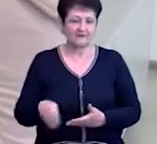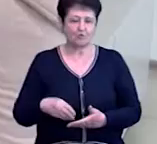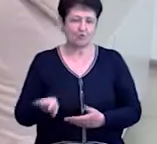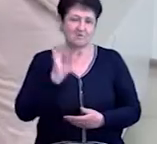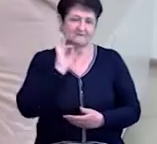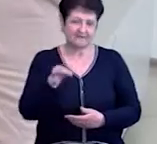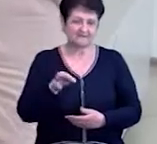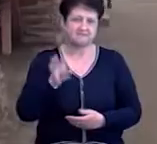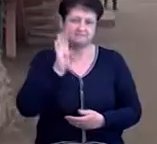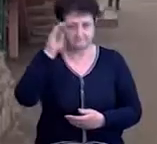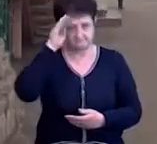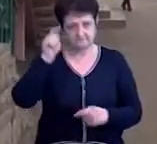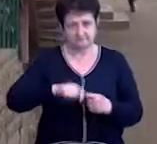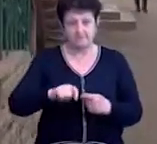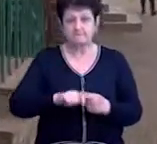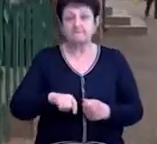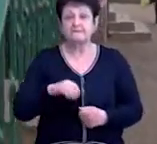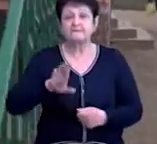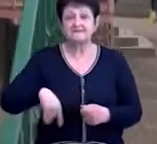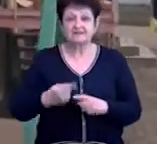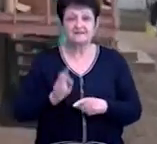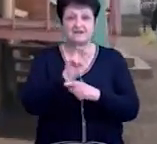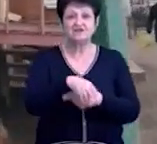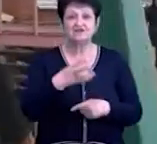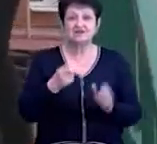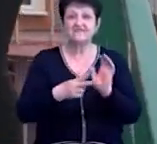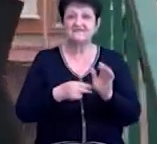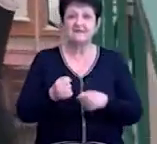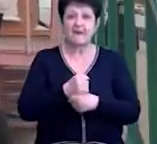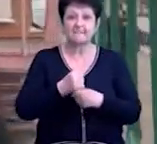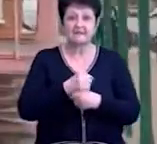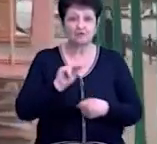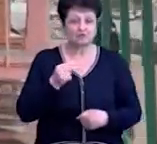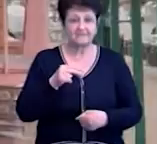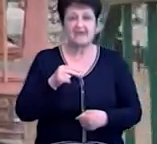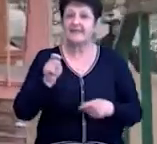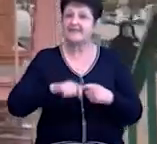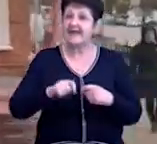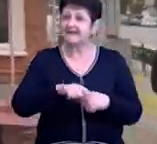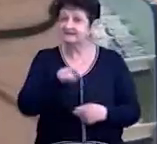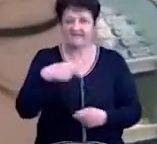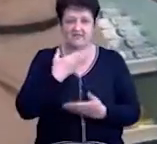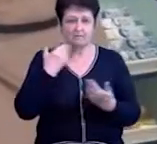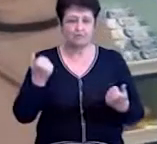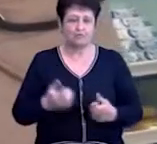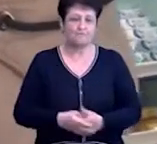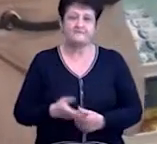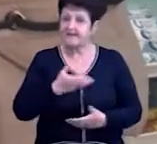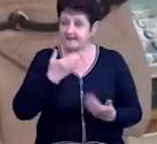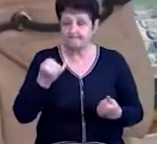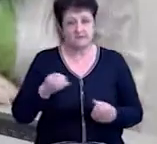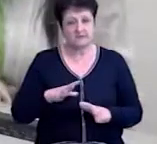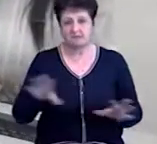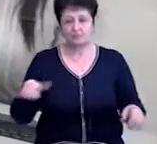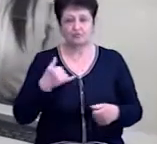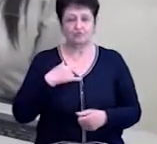сказав провізор Сергій. Після цього ми зайшли іще у сім аптек у Чернігові. Тестів ніде не було. І немає, і не було їх у